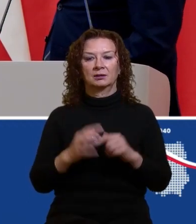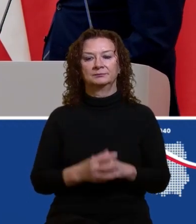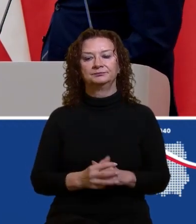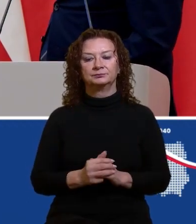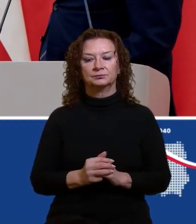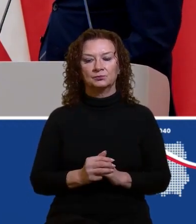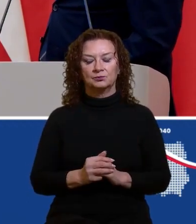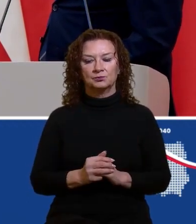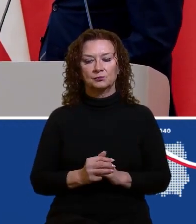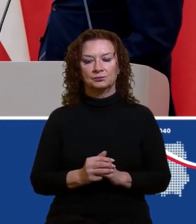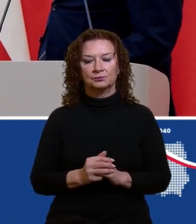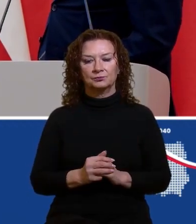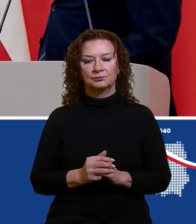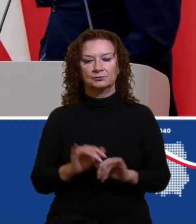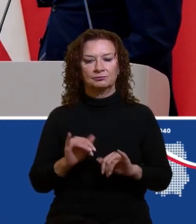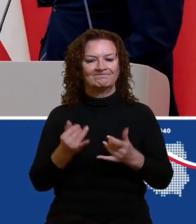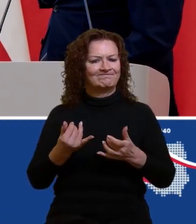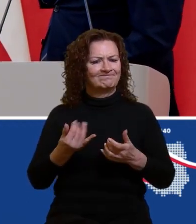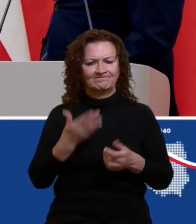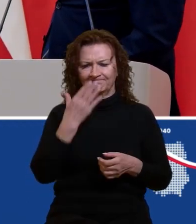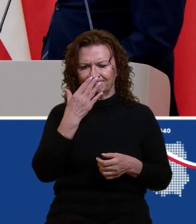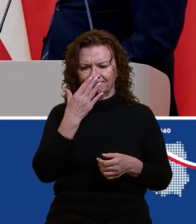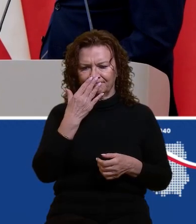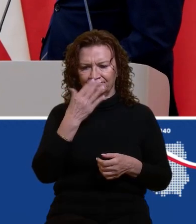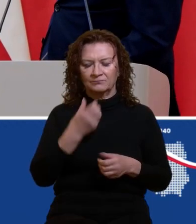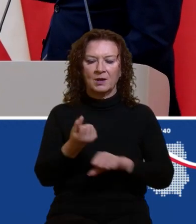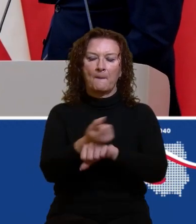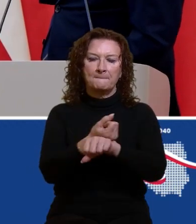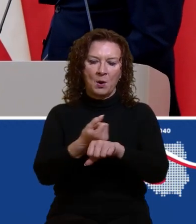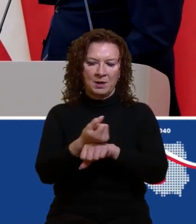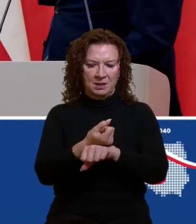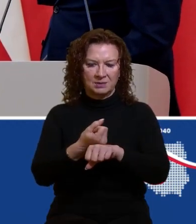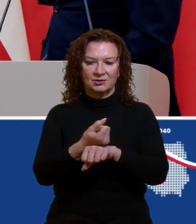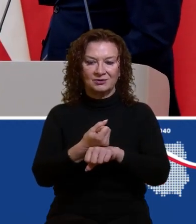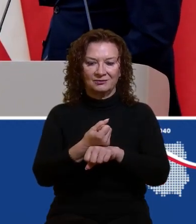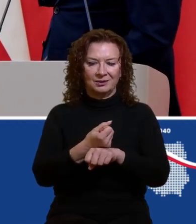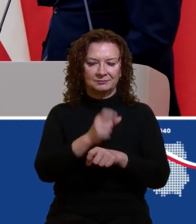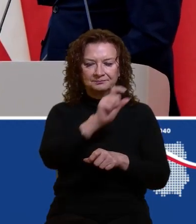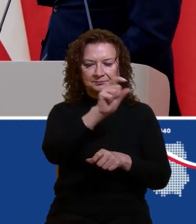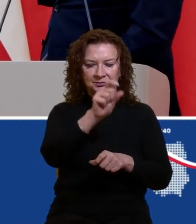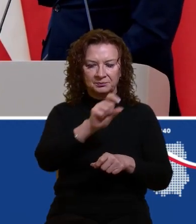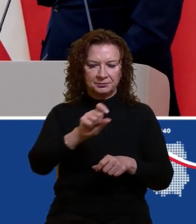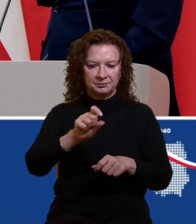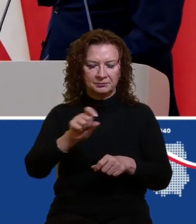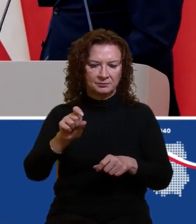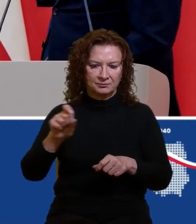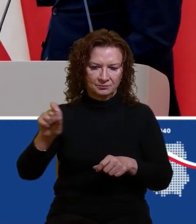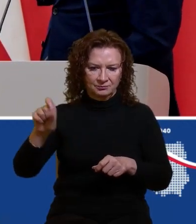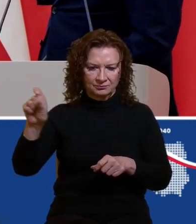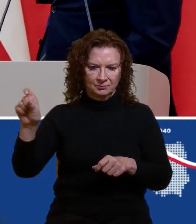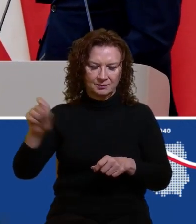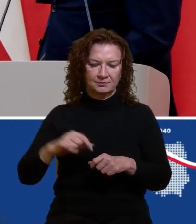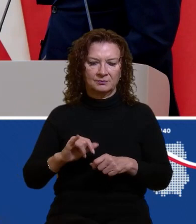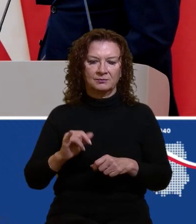jak działa ta pomarańczowa część tych wykresów, czyli clean podatkowy,